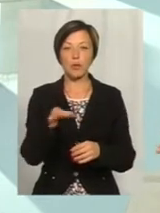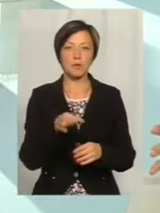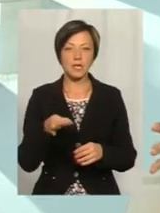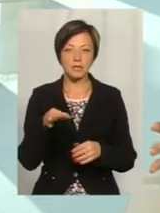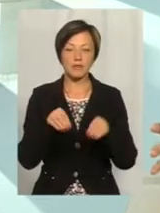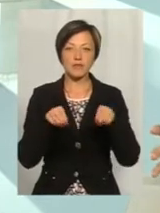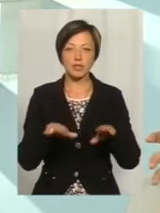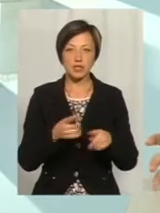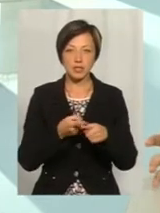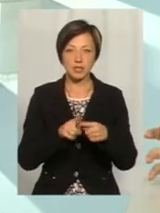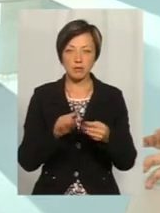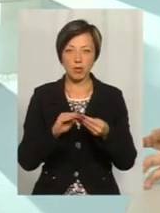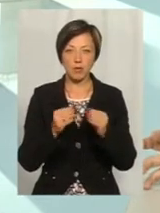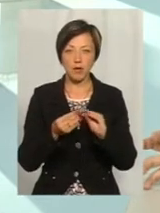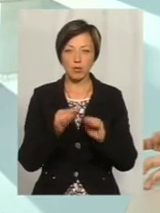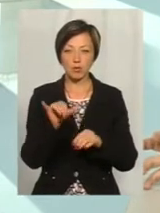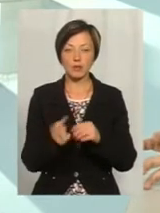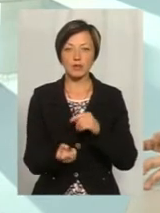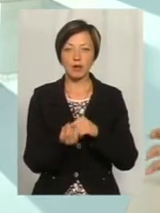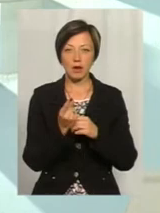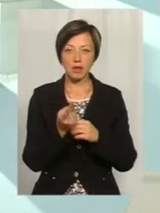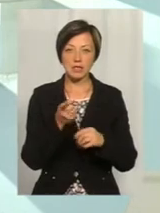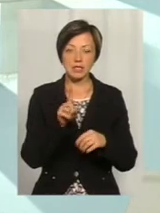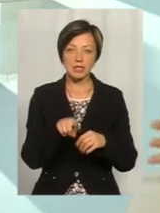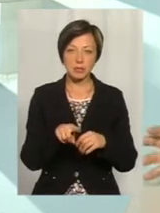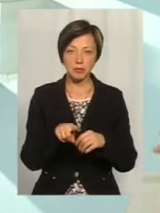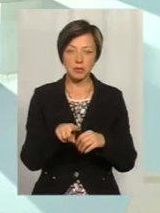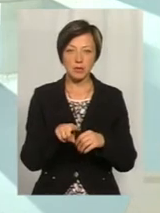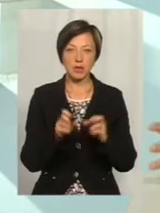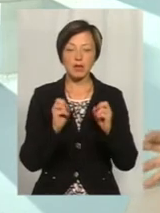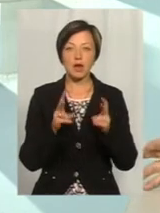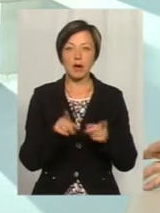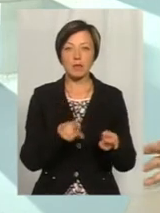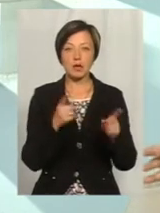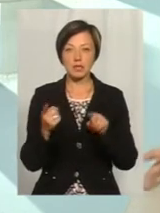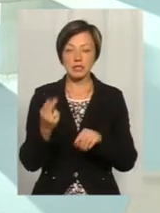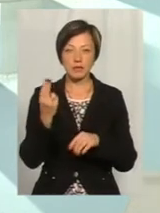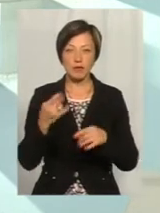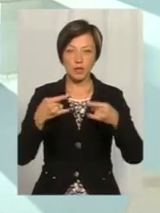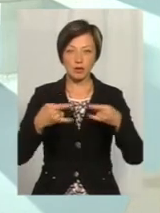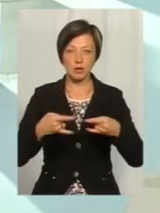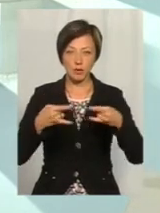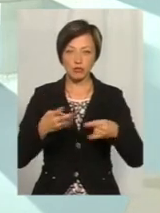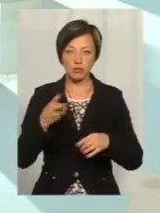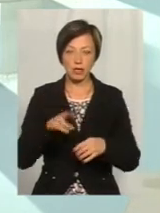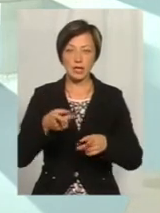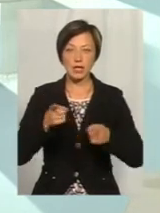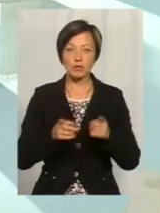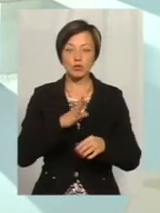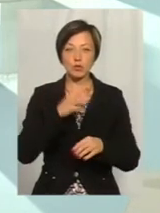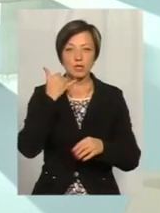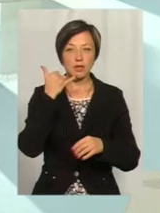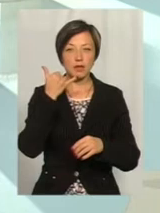вирішити ці проблеми, які в них виникають з тим, як перейти на цифрове телебачення. Дійсно, були такі